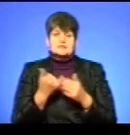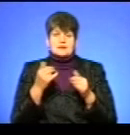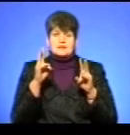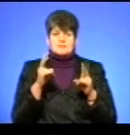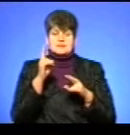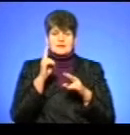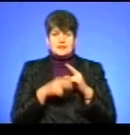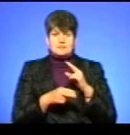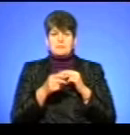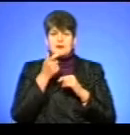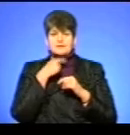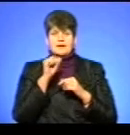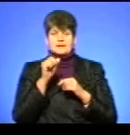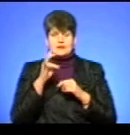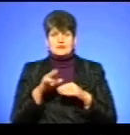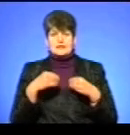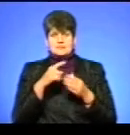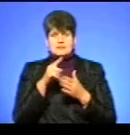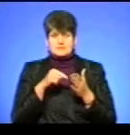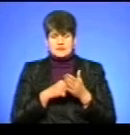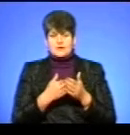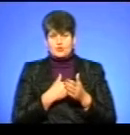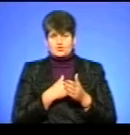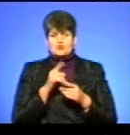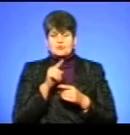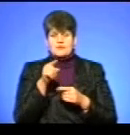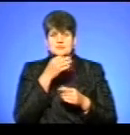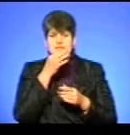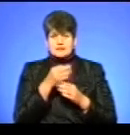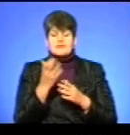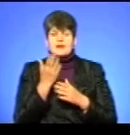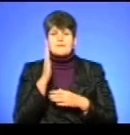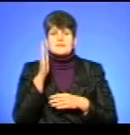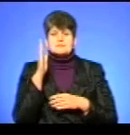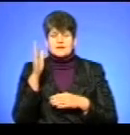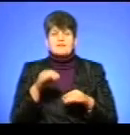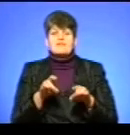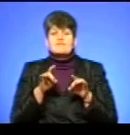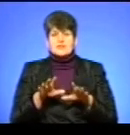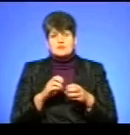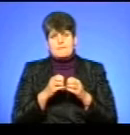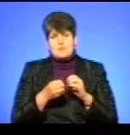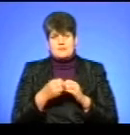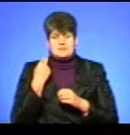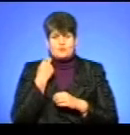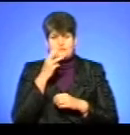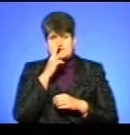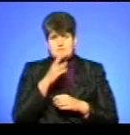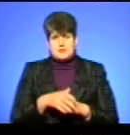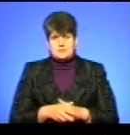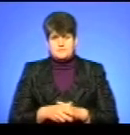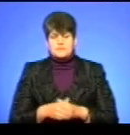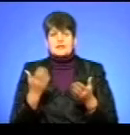Пане Юрію, дозвольте мені поставити запитання. Я хочу, щоб ви сказали, яка перспектива вирішення проблеми із заборгованістю зарплат?